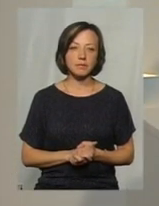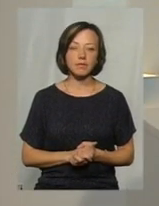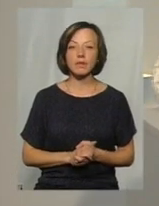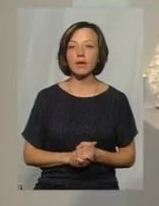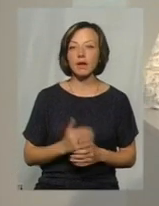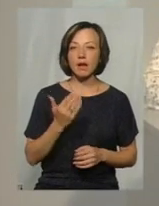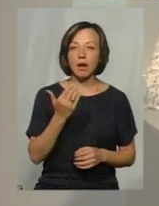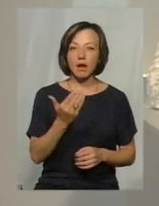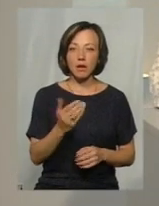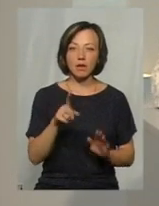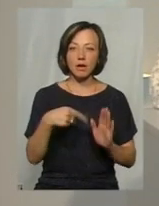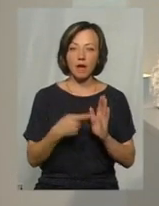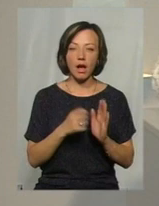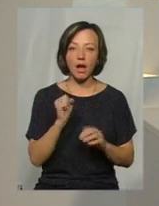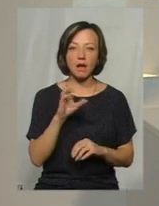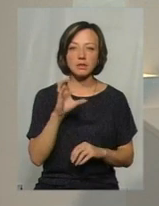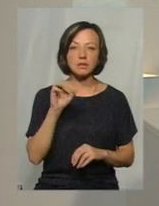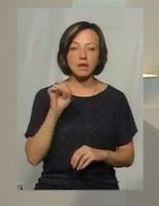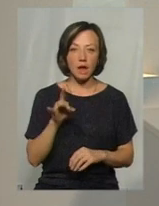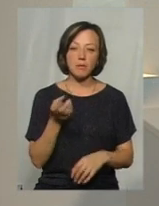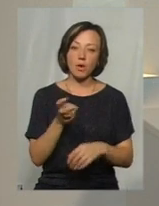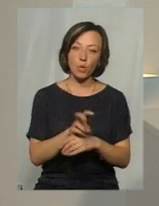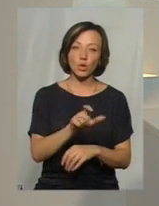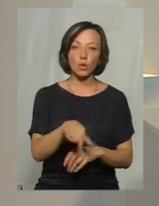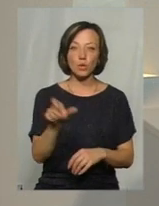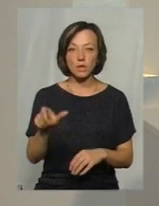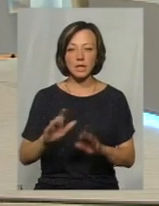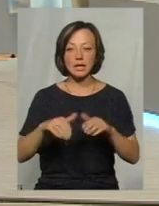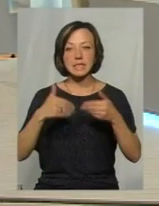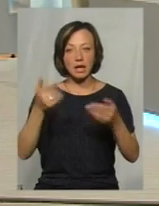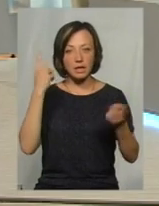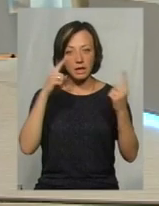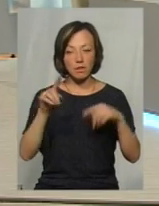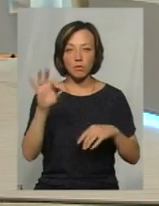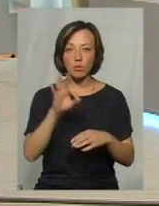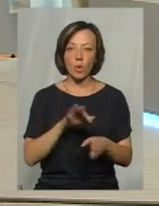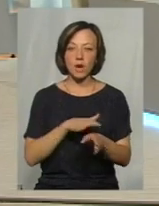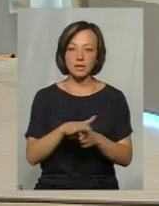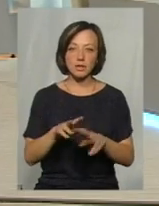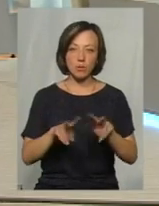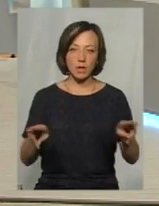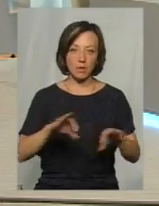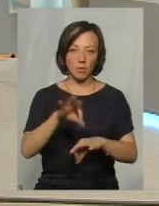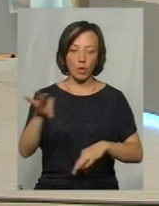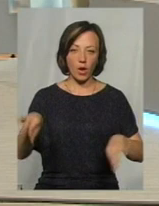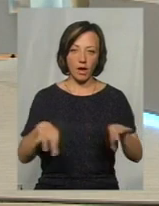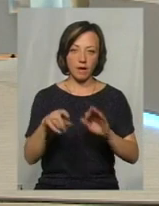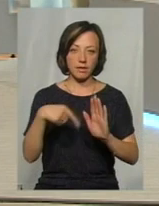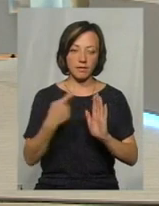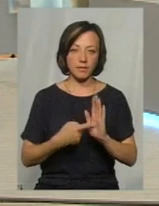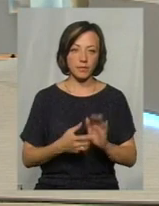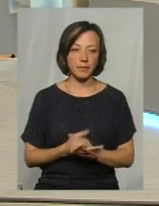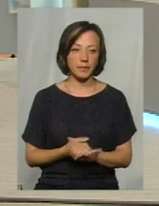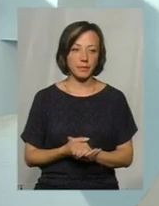можливо, в Астар надходили, чи приходили люди, чи надходили якісь ініціативи стосовно реалізації подібних проєктів? Ну, саме